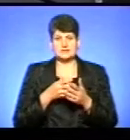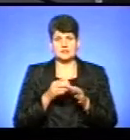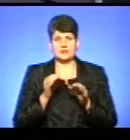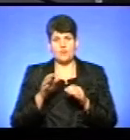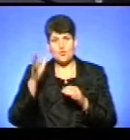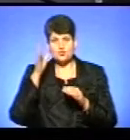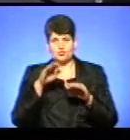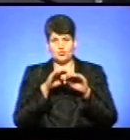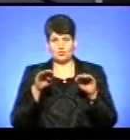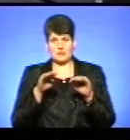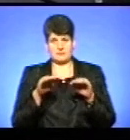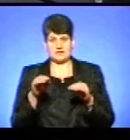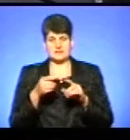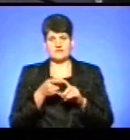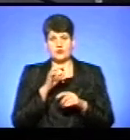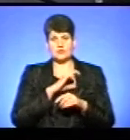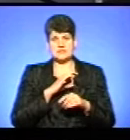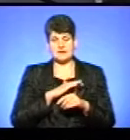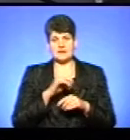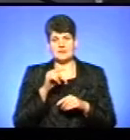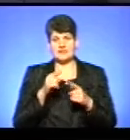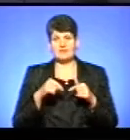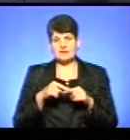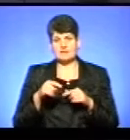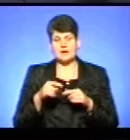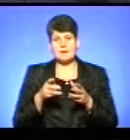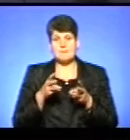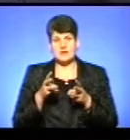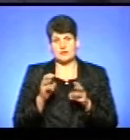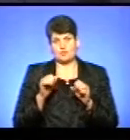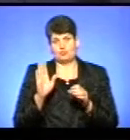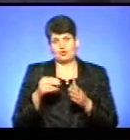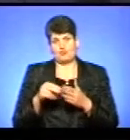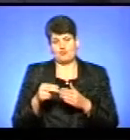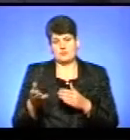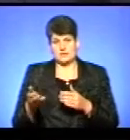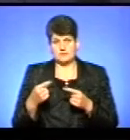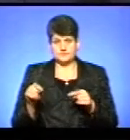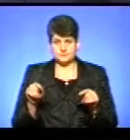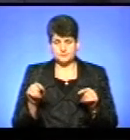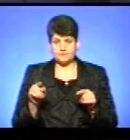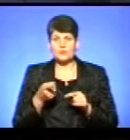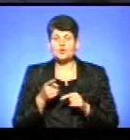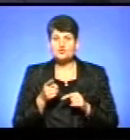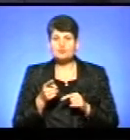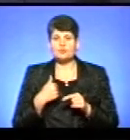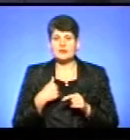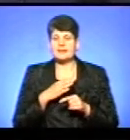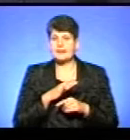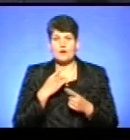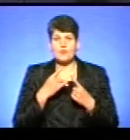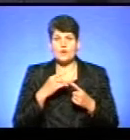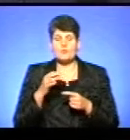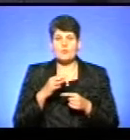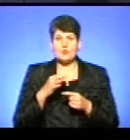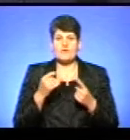рівні за рахунок використання тих видів палива, які можуть бути куплені за ціни нижчі. Чому ми не говоримо про